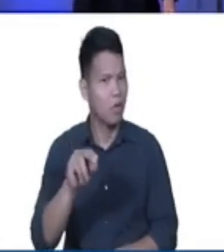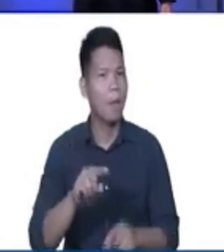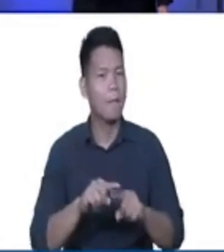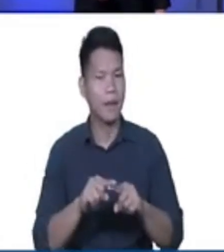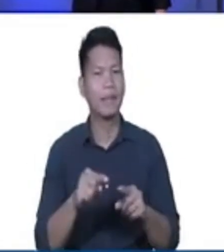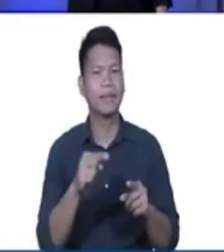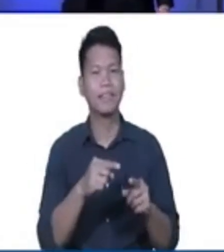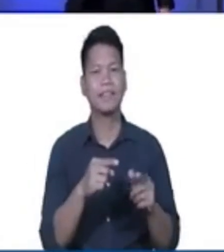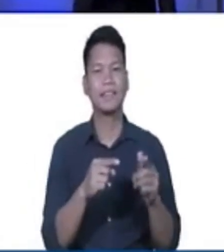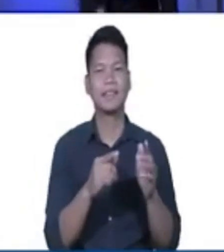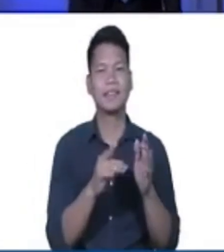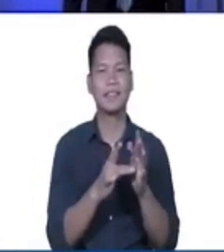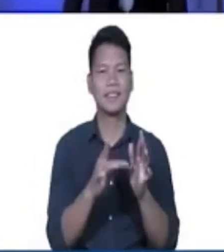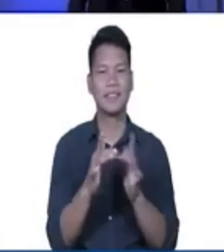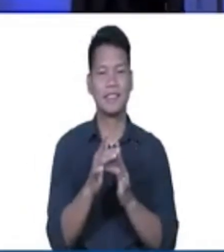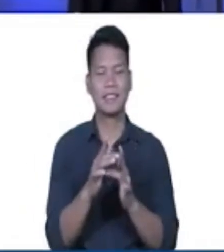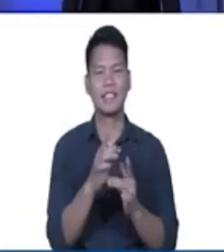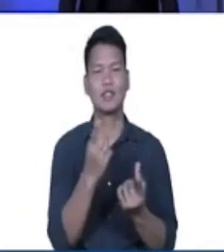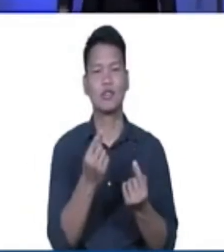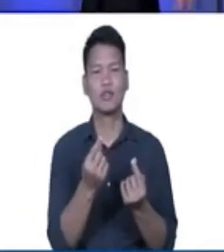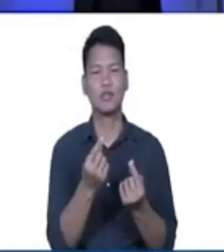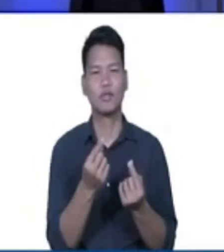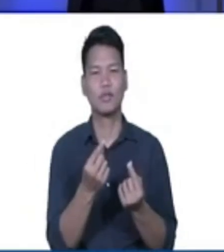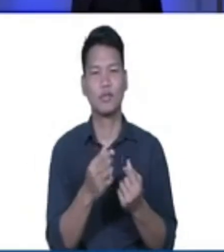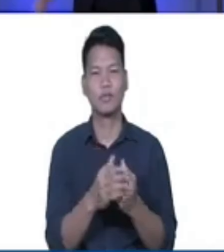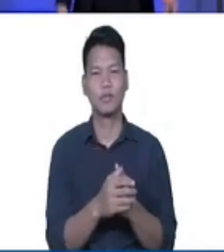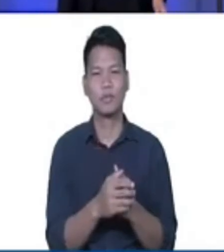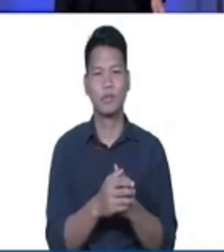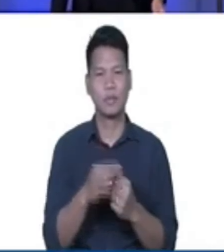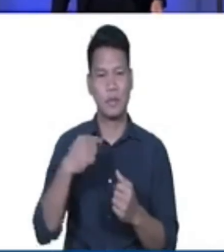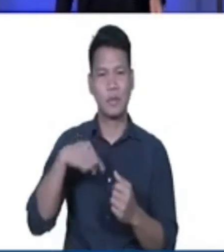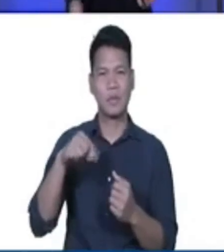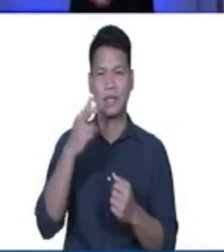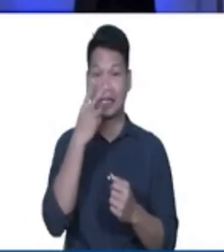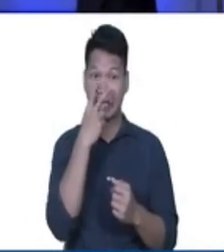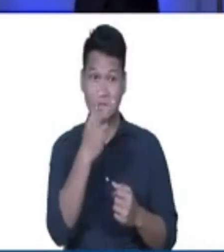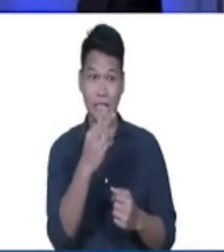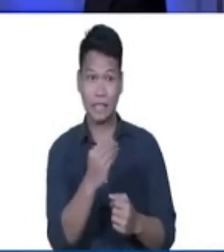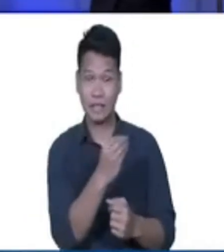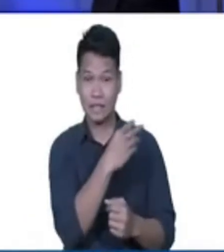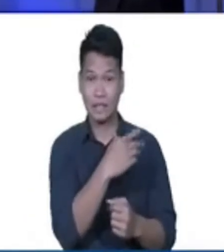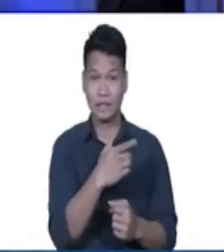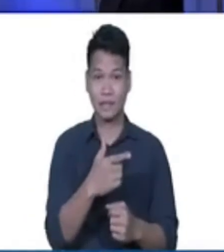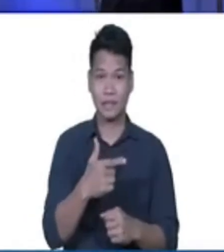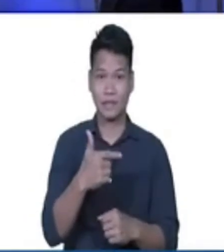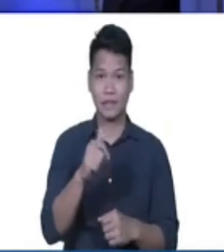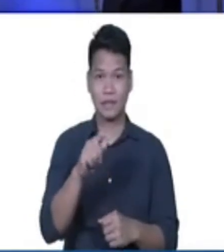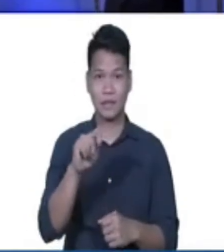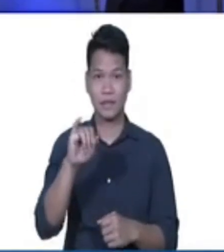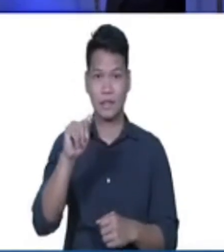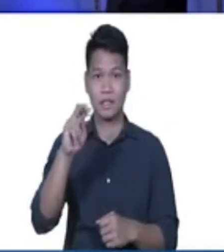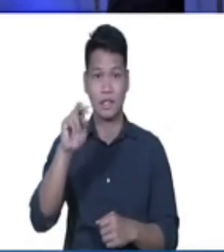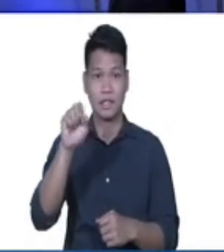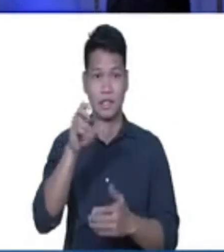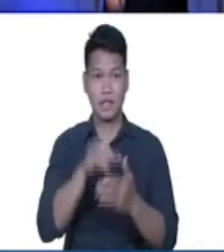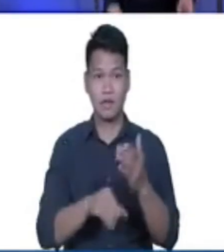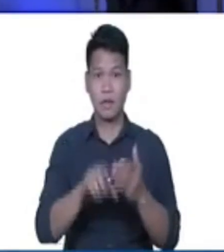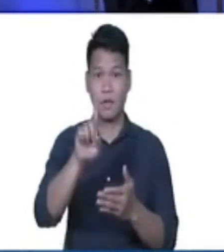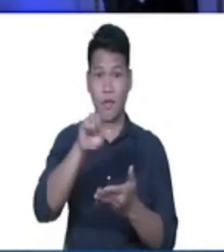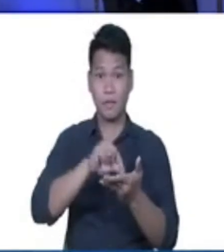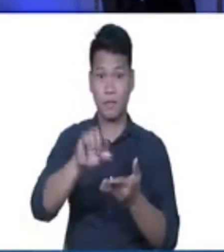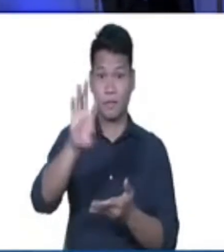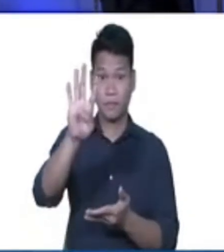Ito pong kanyang ginawa. He made a promise of a Savior. Kung titignan po natin, Galatia Kapitulo 1 versikulo 4, ganito po ang